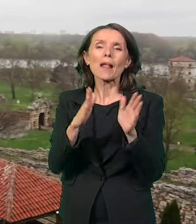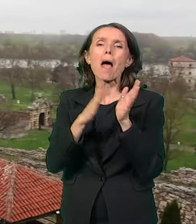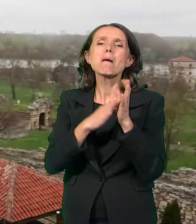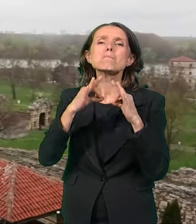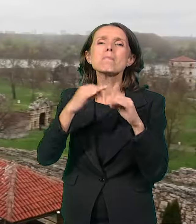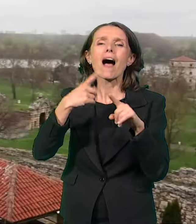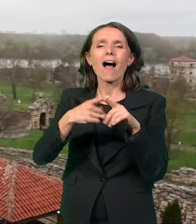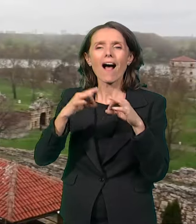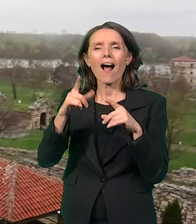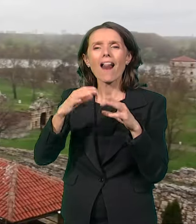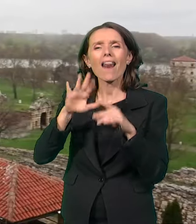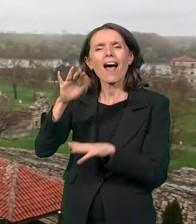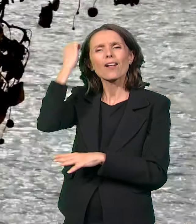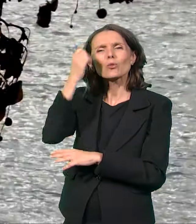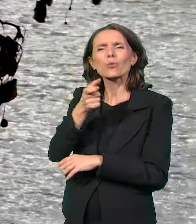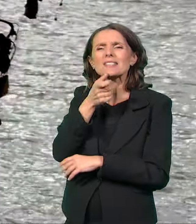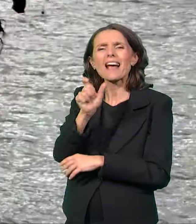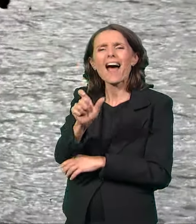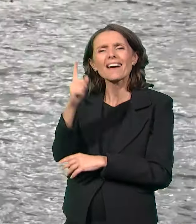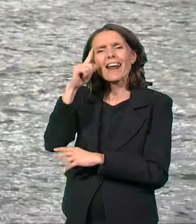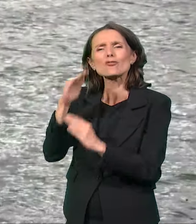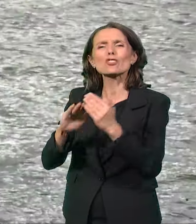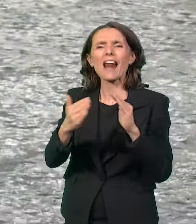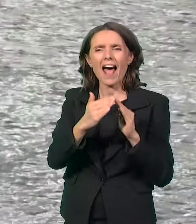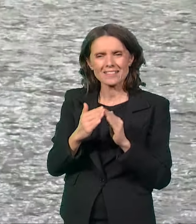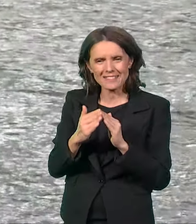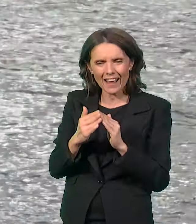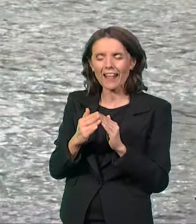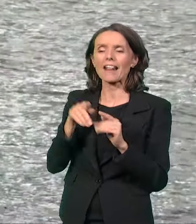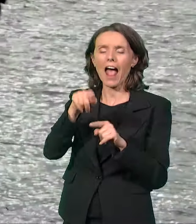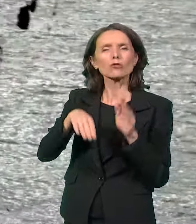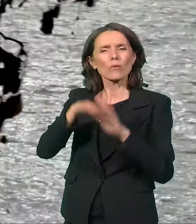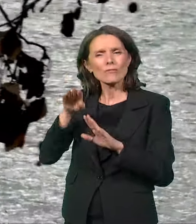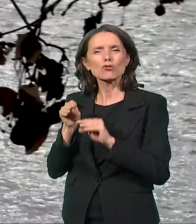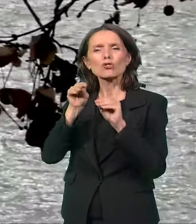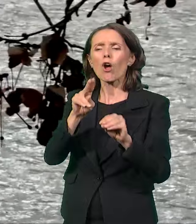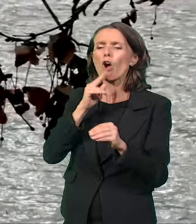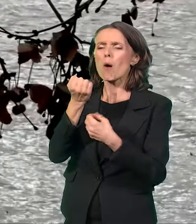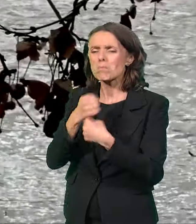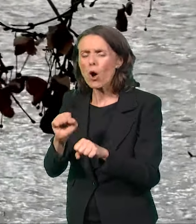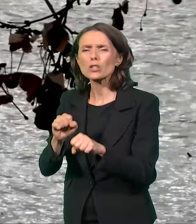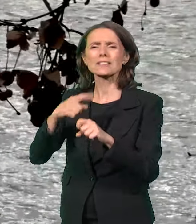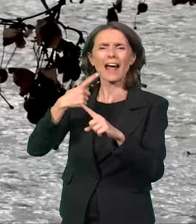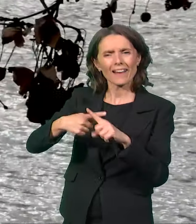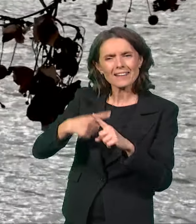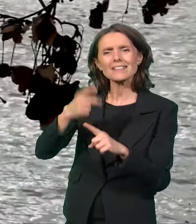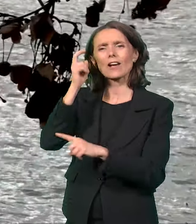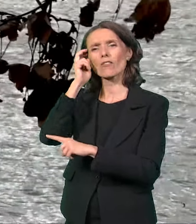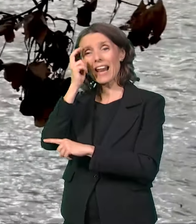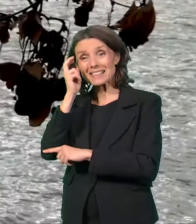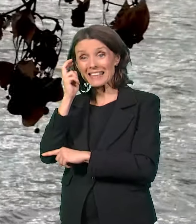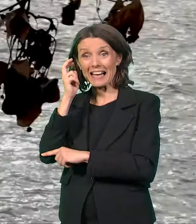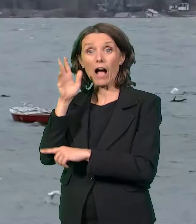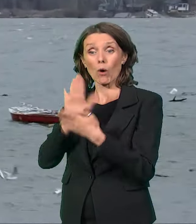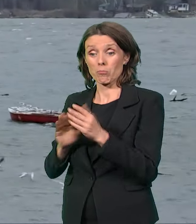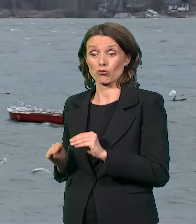jer tako bili su močvarna veli. I tu su dolažili ti koji su dolažili iz Bosne i Hercegovine i Crne gore i tu su